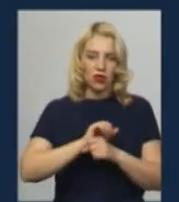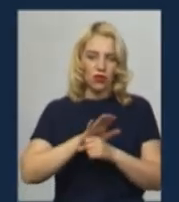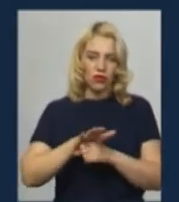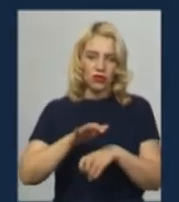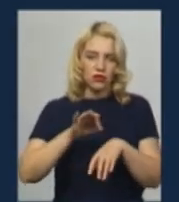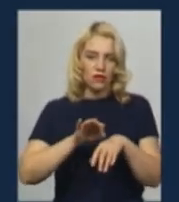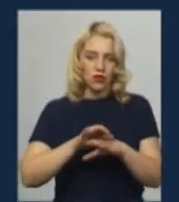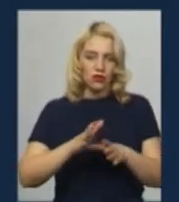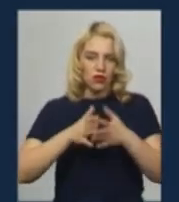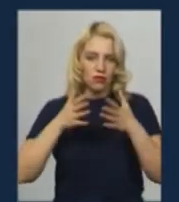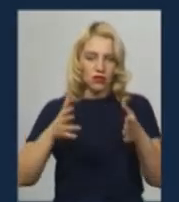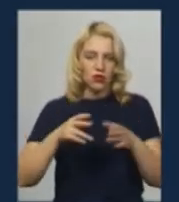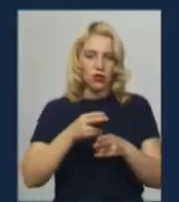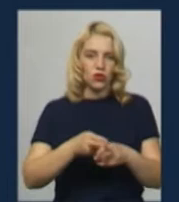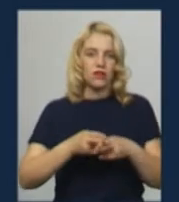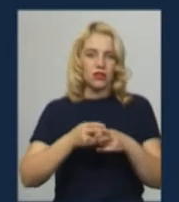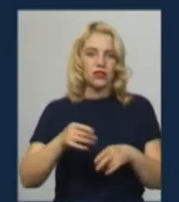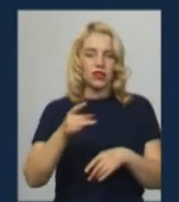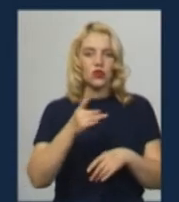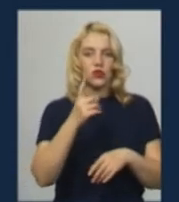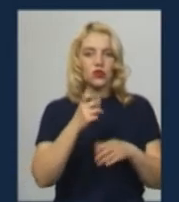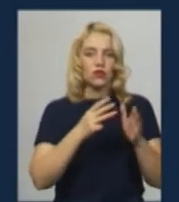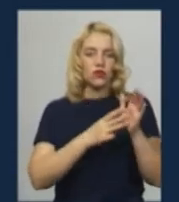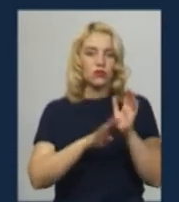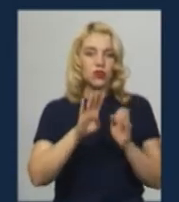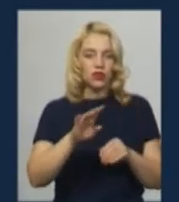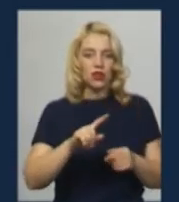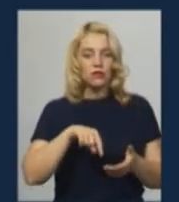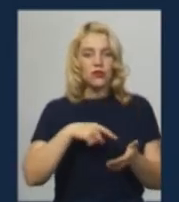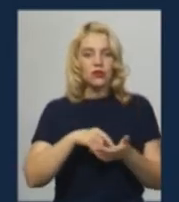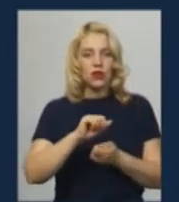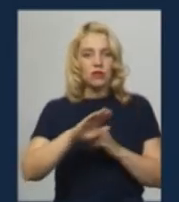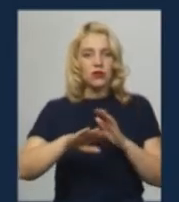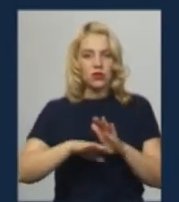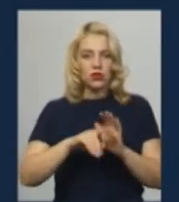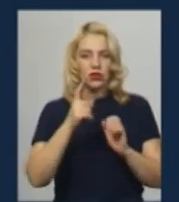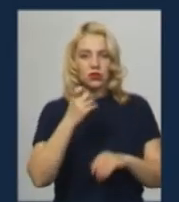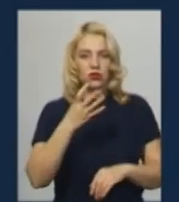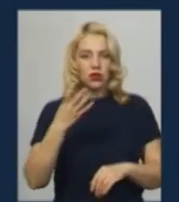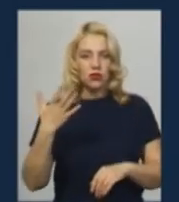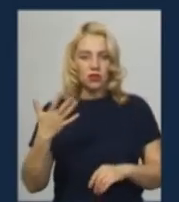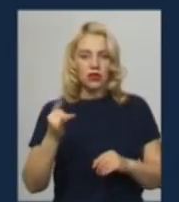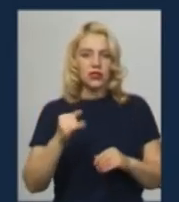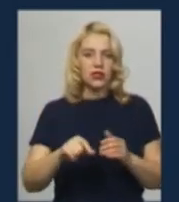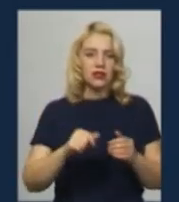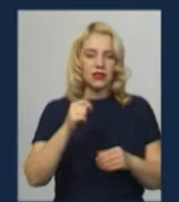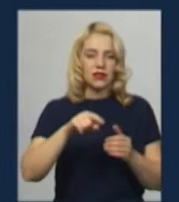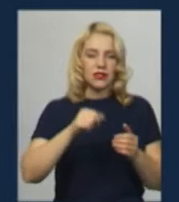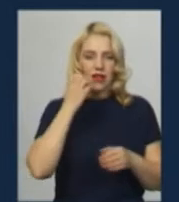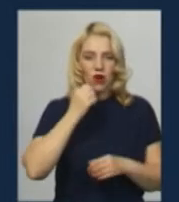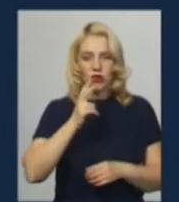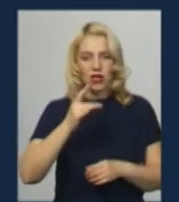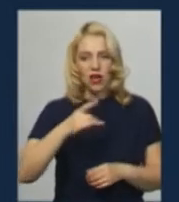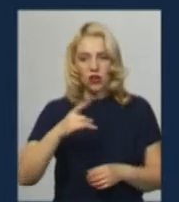підтверджено у Дунаєвецькому районі – 184, у місті Кам'янець-Подільський – 145 та у Старокостянтинівському